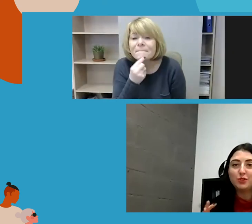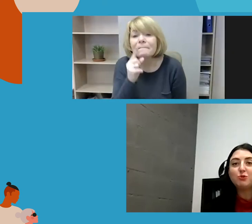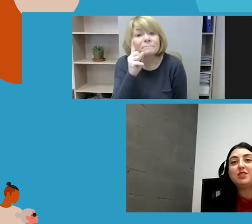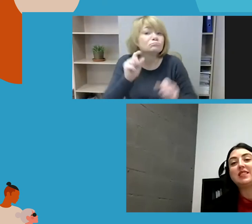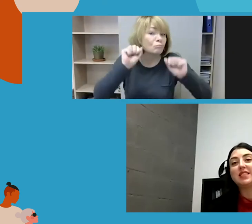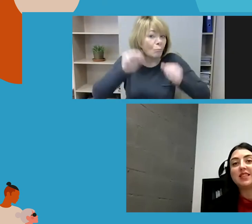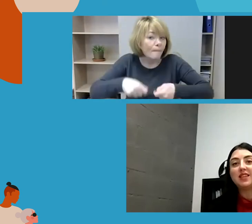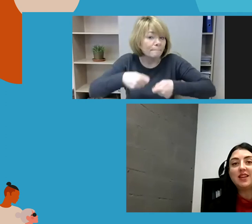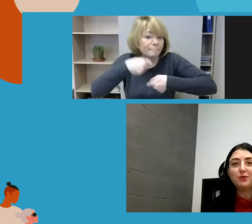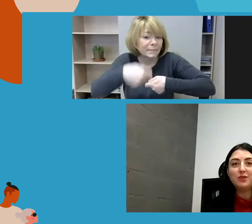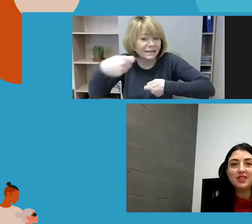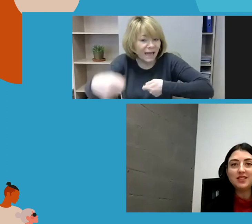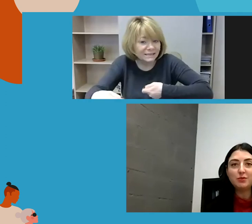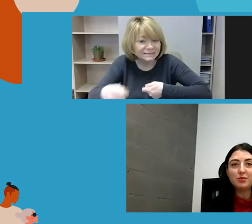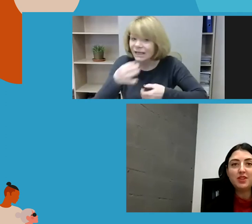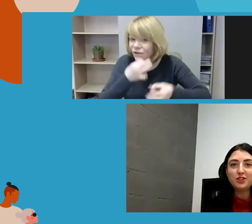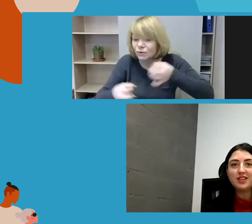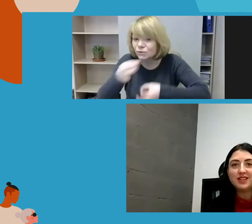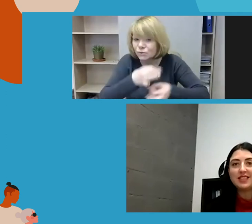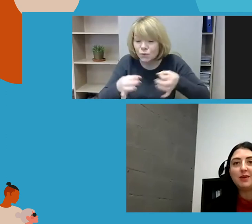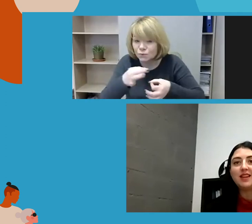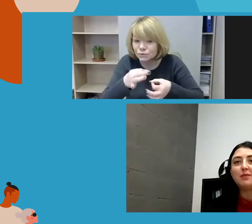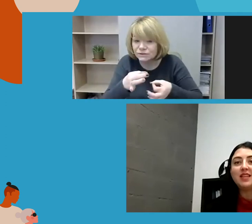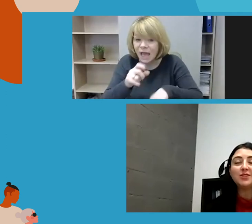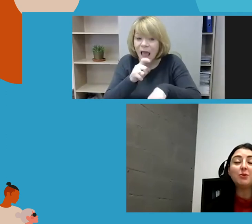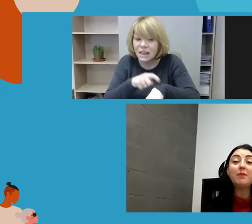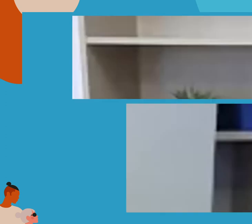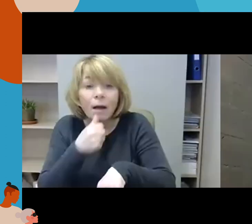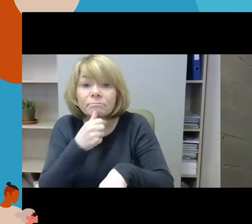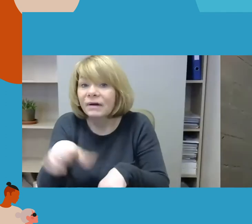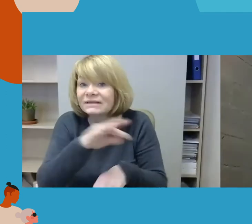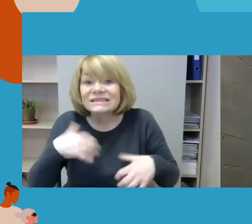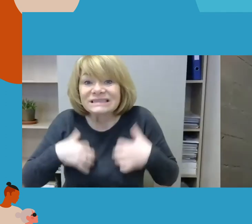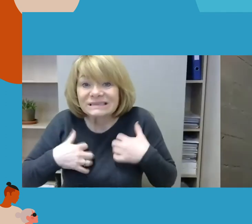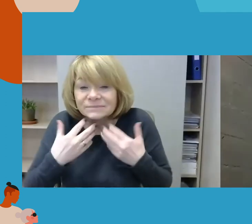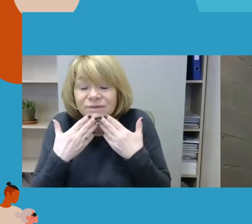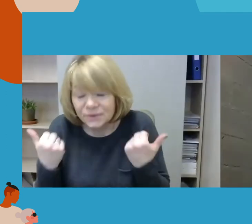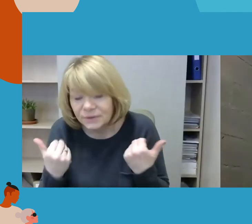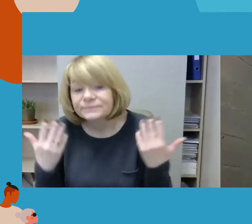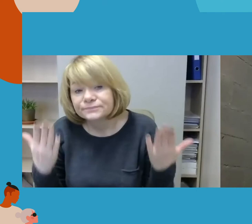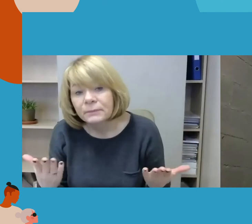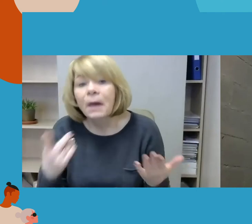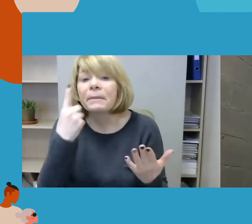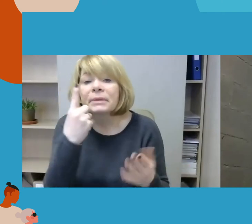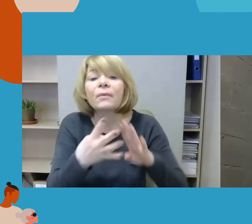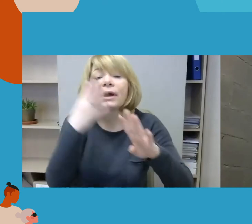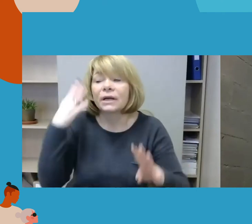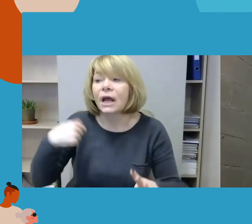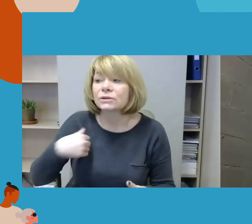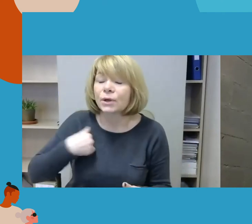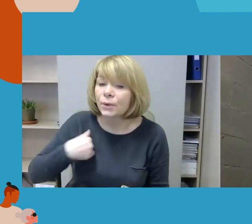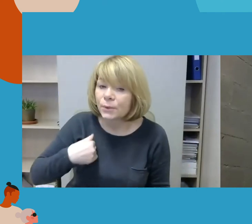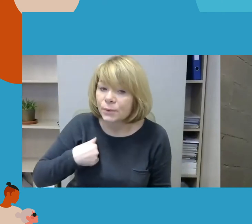diskusijai skirtą laiką, jeigu niekas nebus prieš, niekas labai, labai neskuba. Bet pirmiausia, tada aš norėčiau kaiptis jūs, ponia